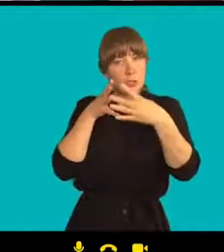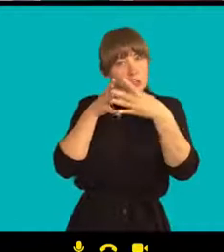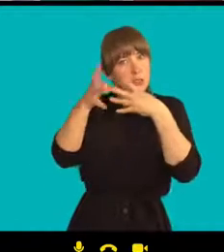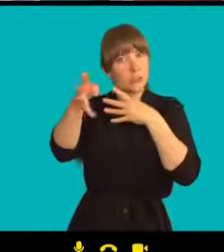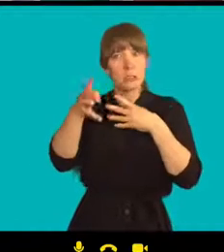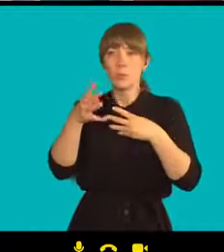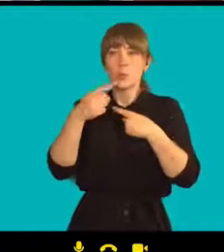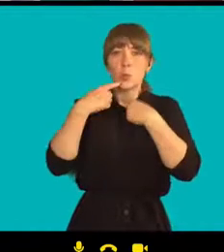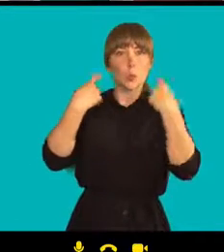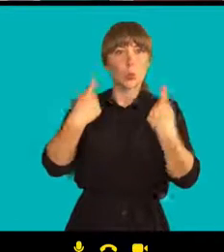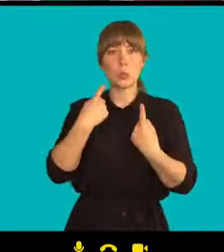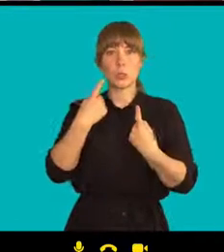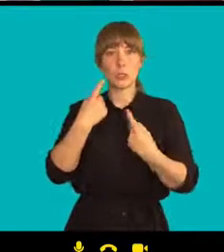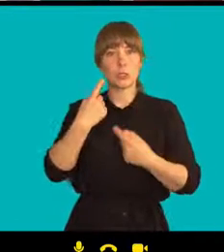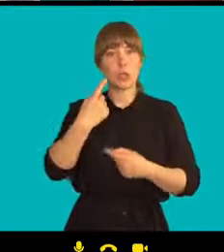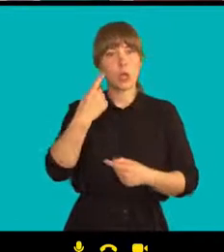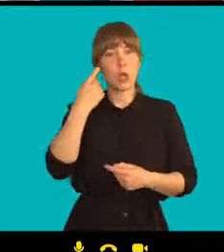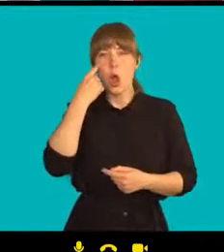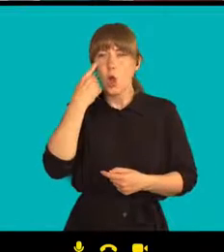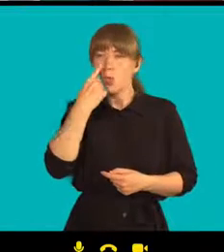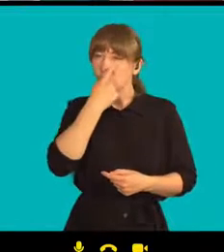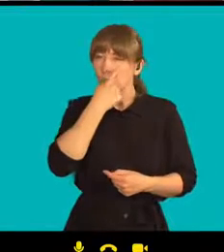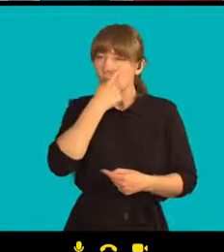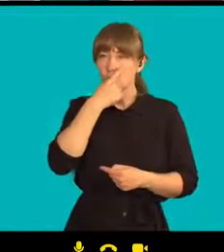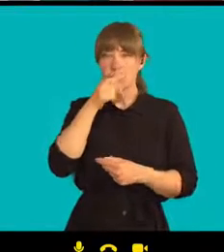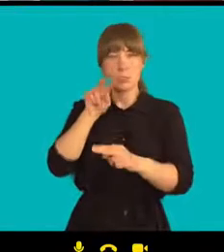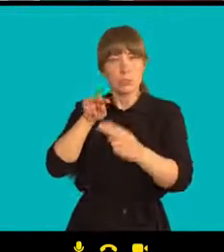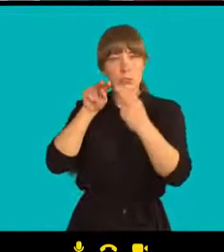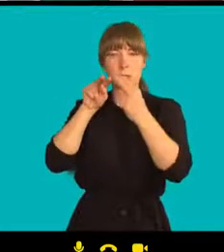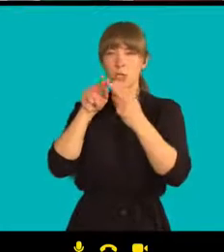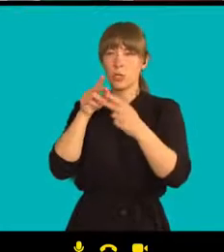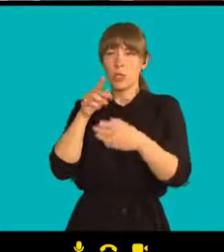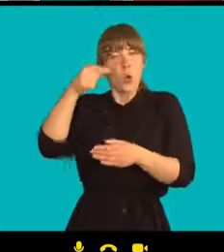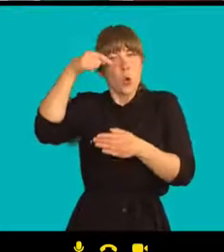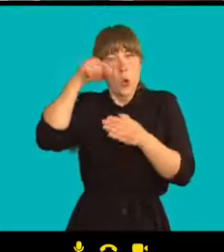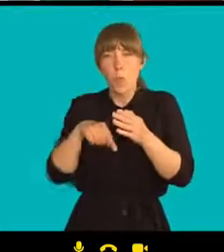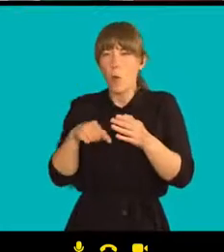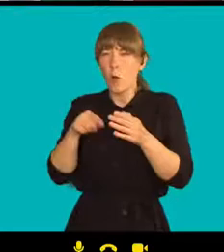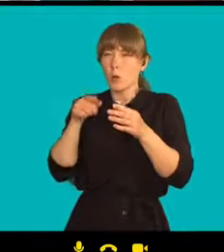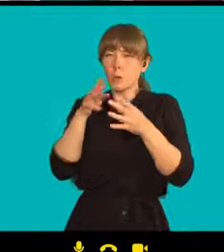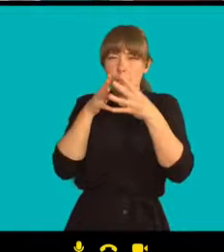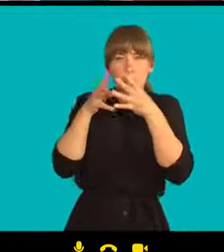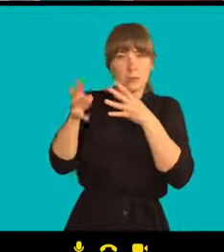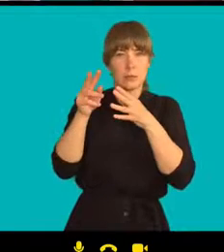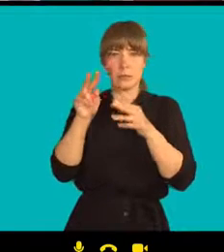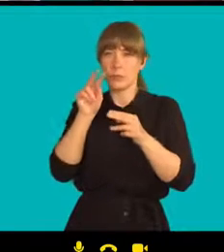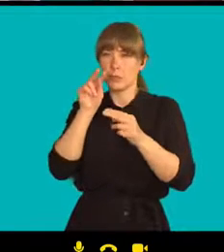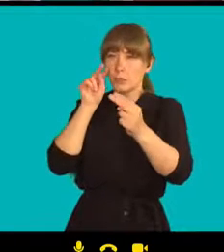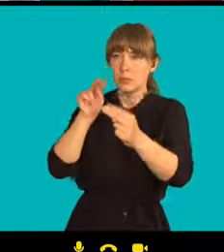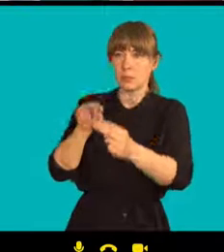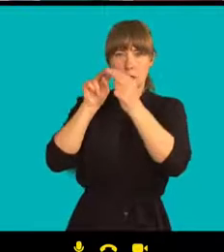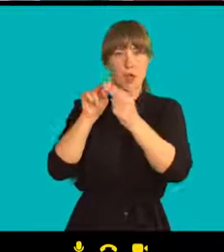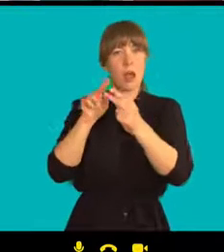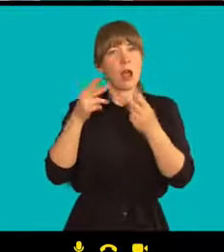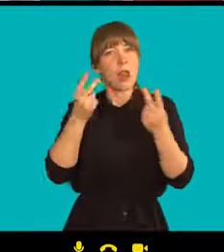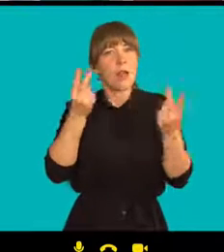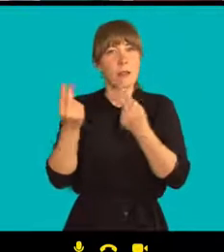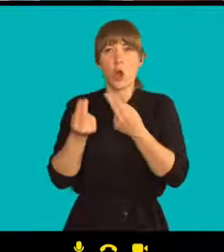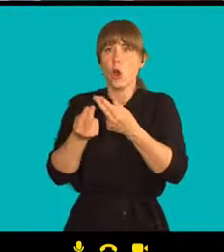Pokusit se jim hluboce zadívat do těch očí a najít odpověď na tu otázku.